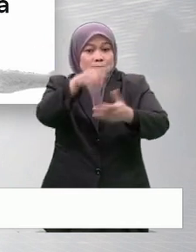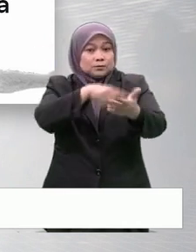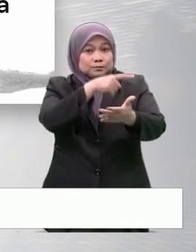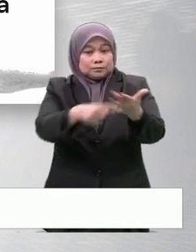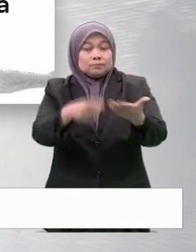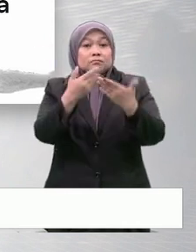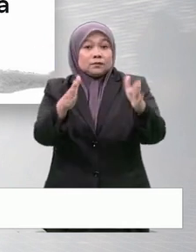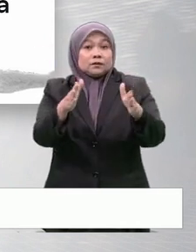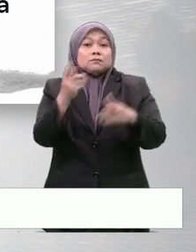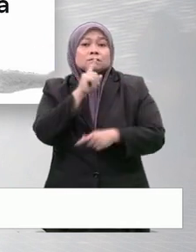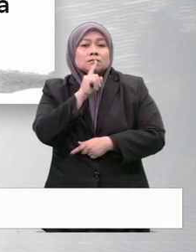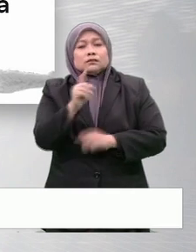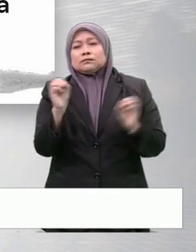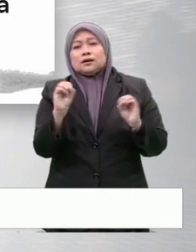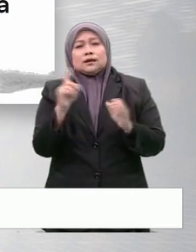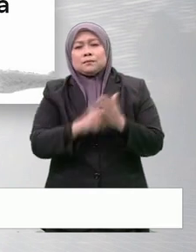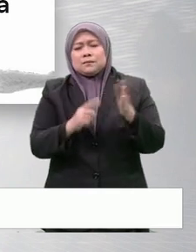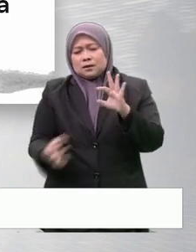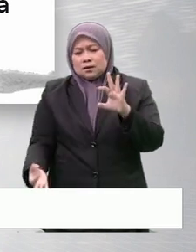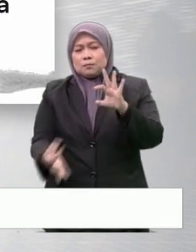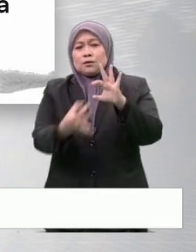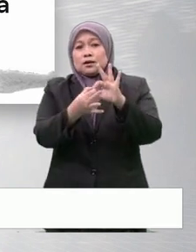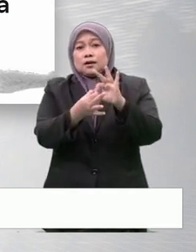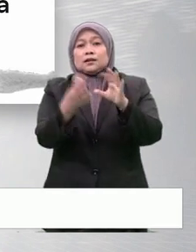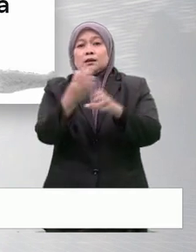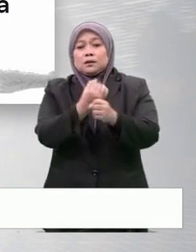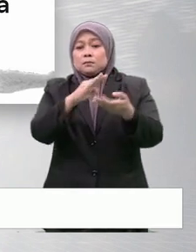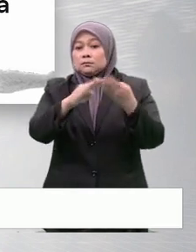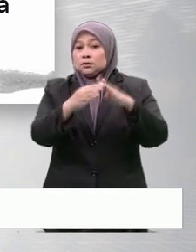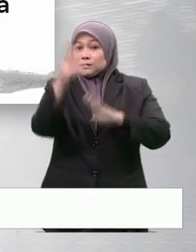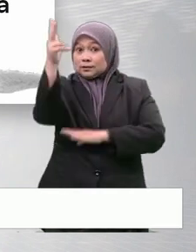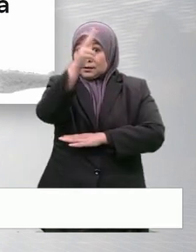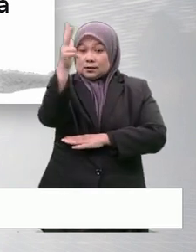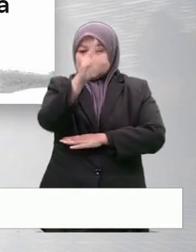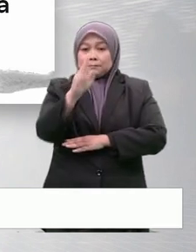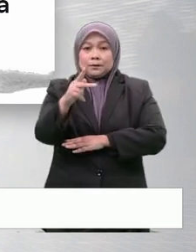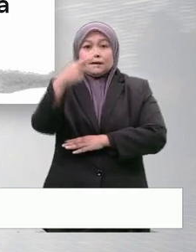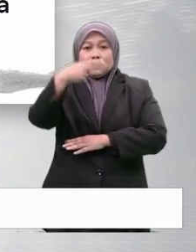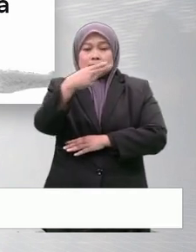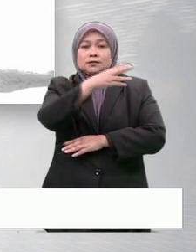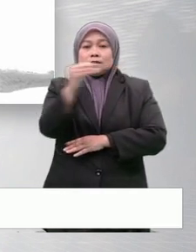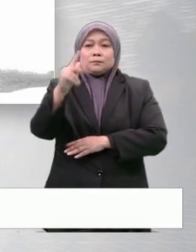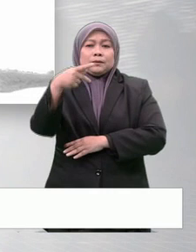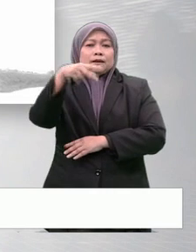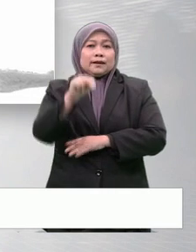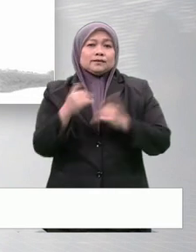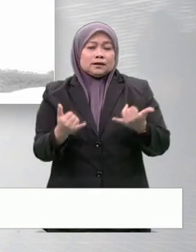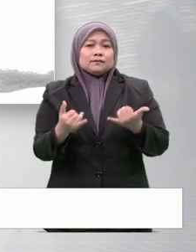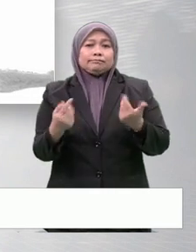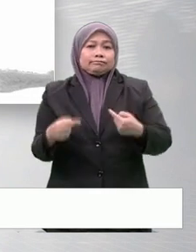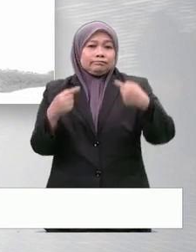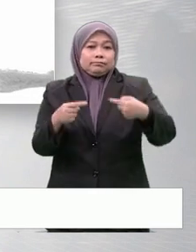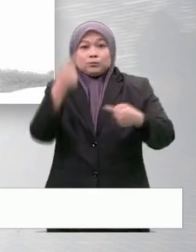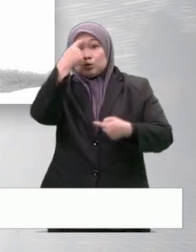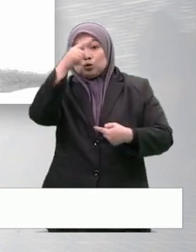-15 berlalu, belum ada mana-mana gabungan dapat membentuk kerajaan. PH dan Perikatan Nasional kini sedang bersaing